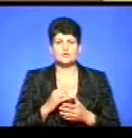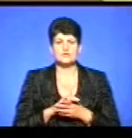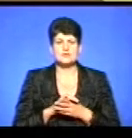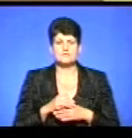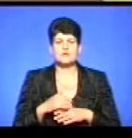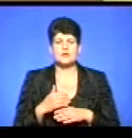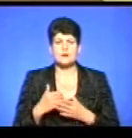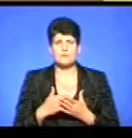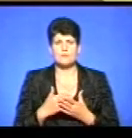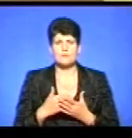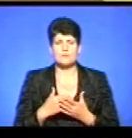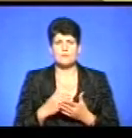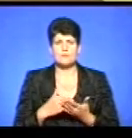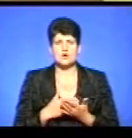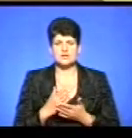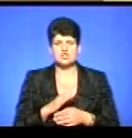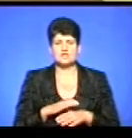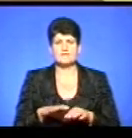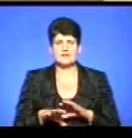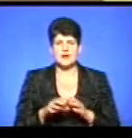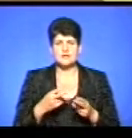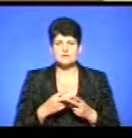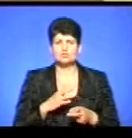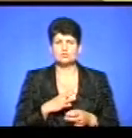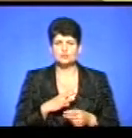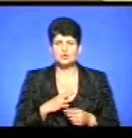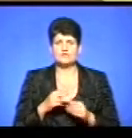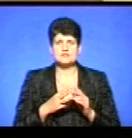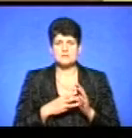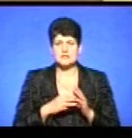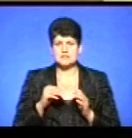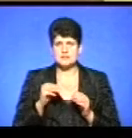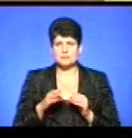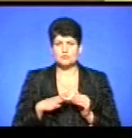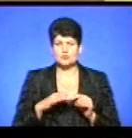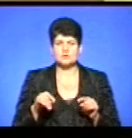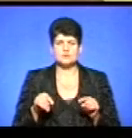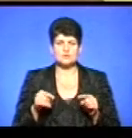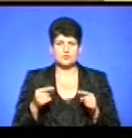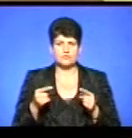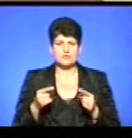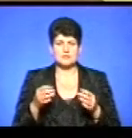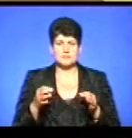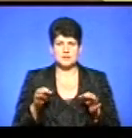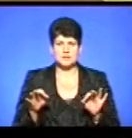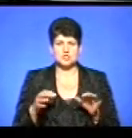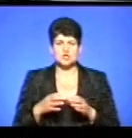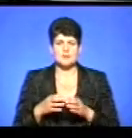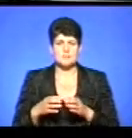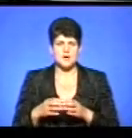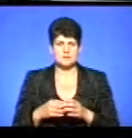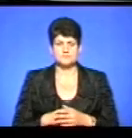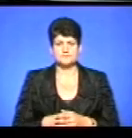яке було засноване у 90-го року, було 18 тисяч. Ми були засновниками демократичних партій.